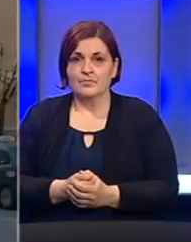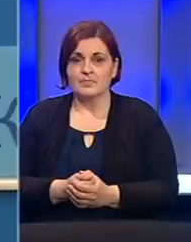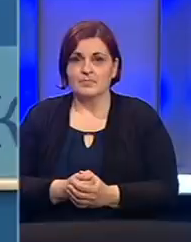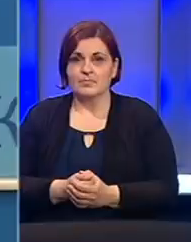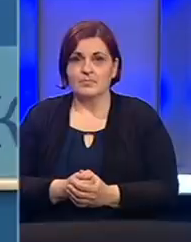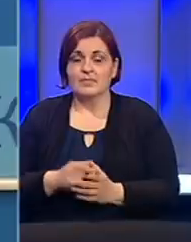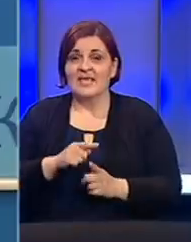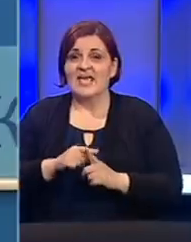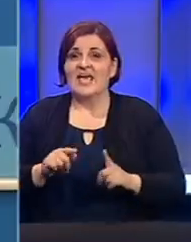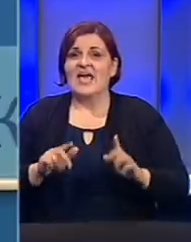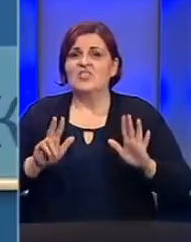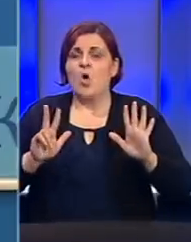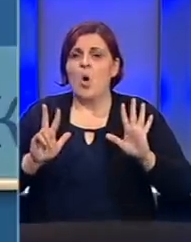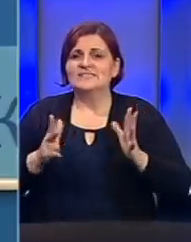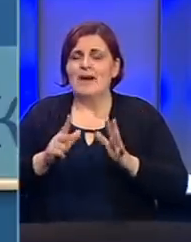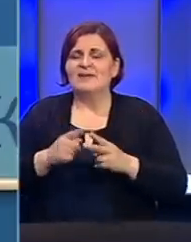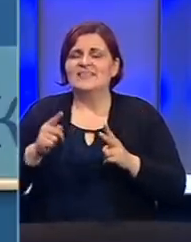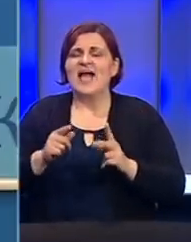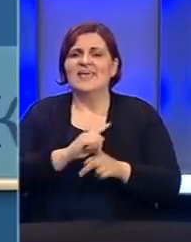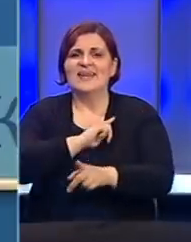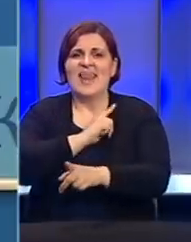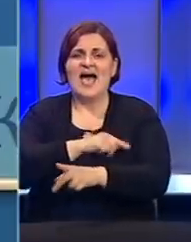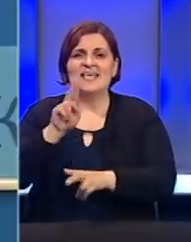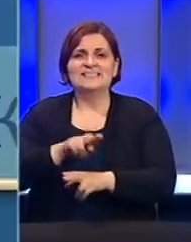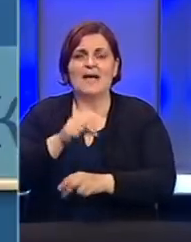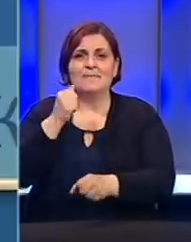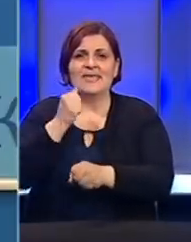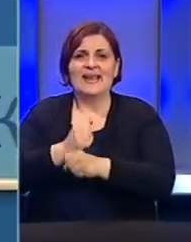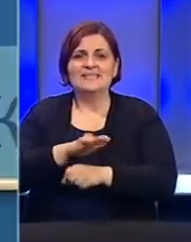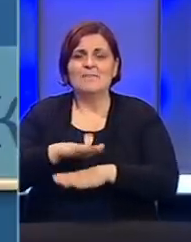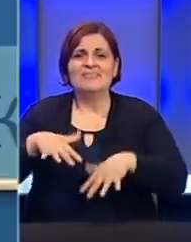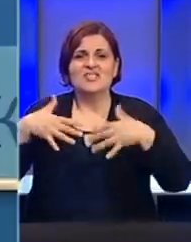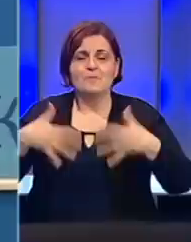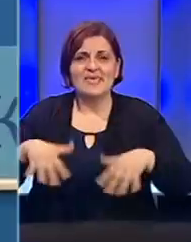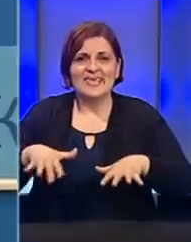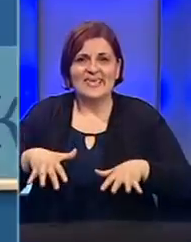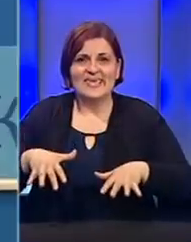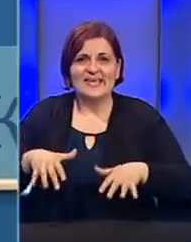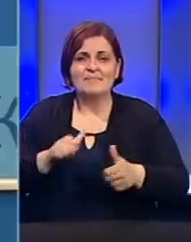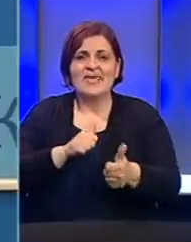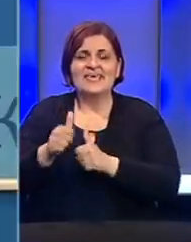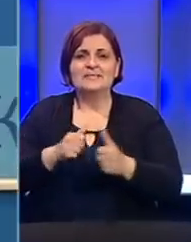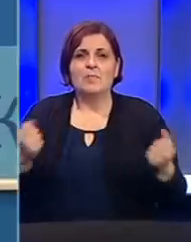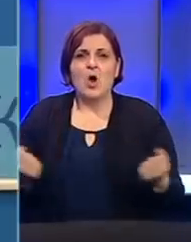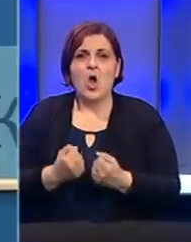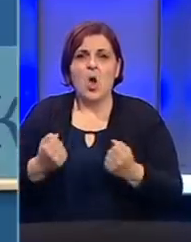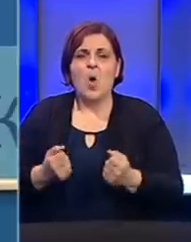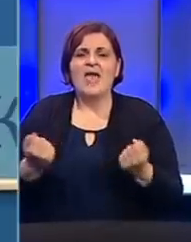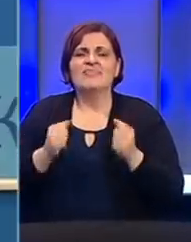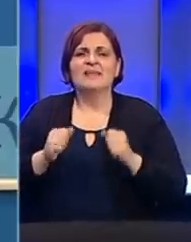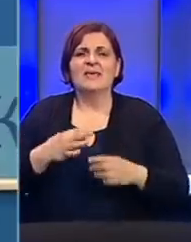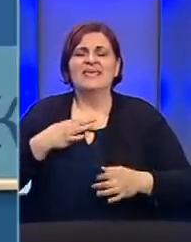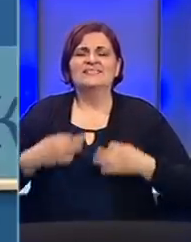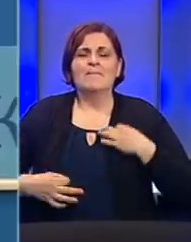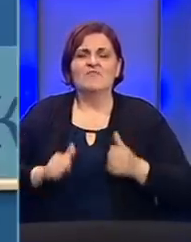Do 18. i dalje ostaje na snazi zabrana rada dječjim igraonicama i sportskim aktivnostima, u stvari treninzima za